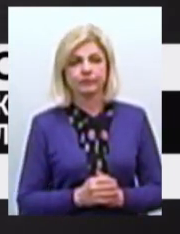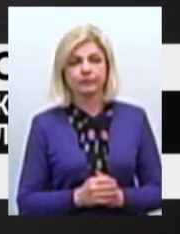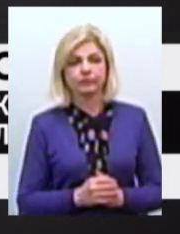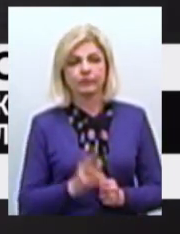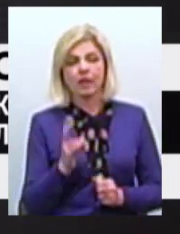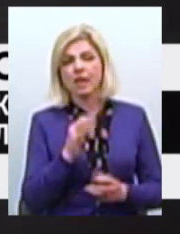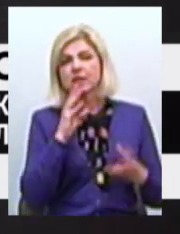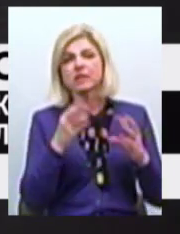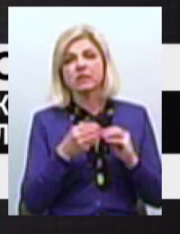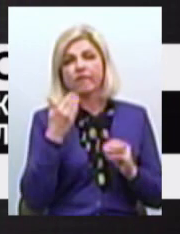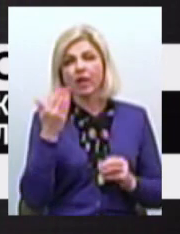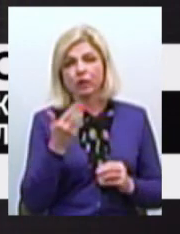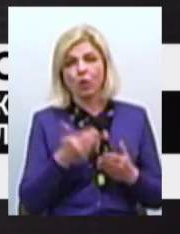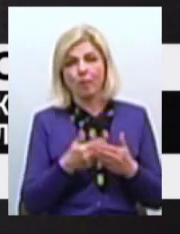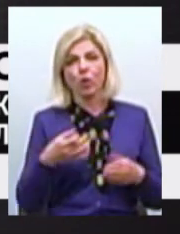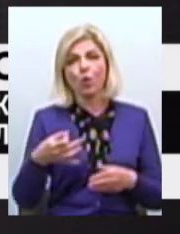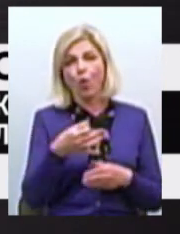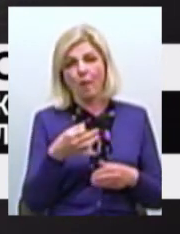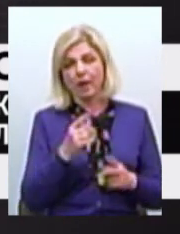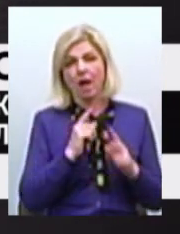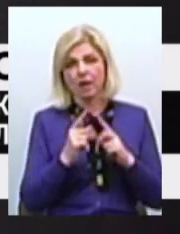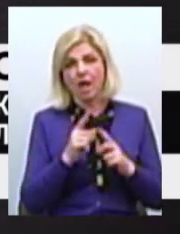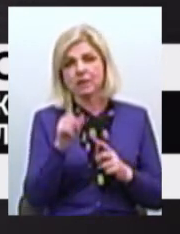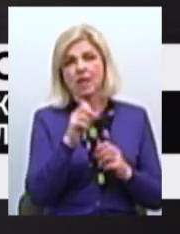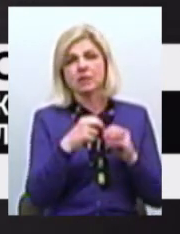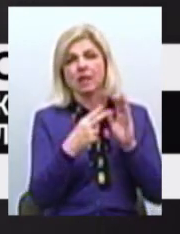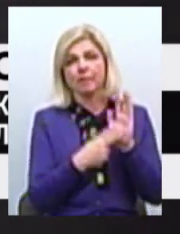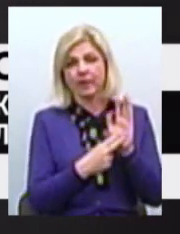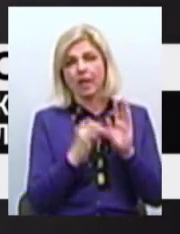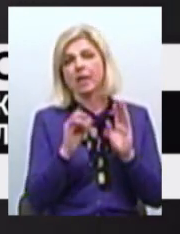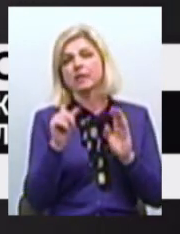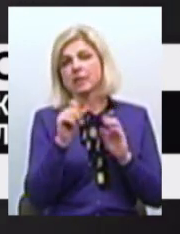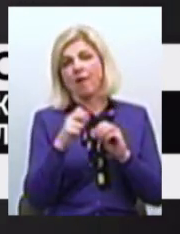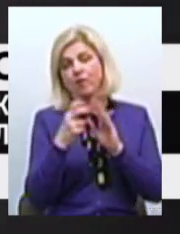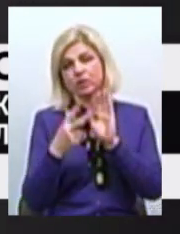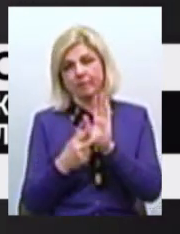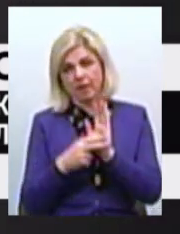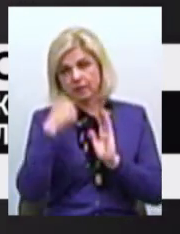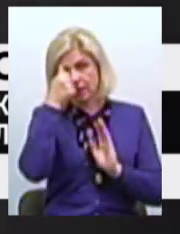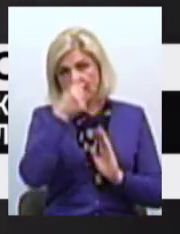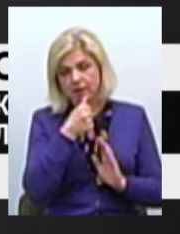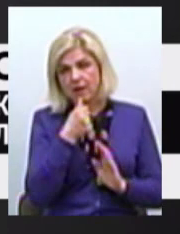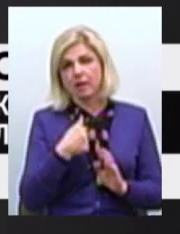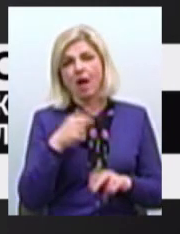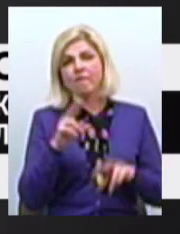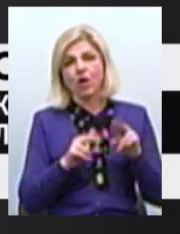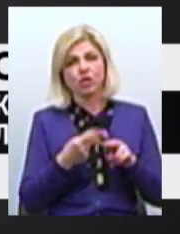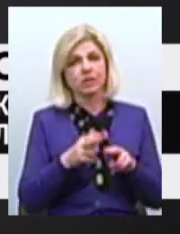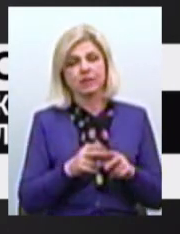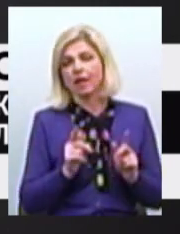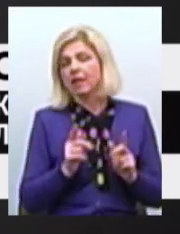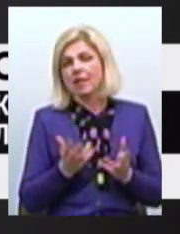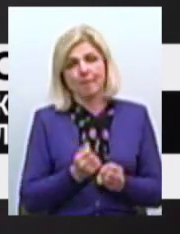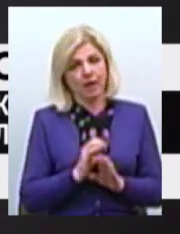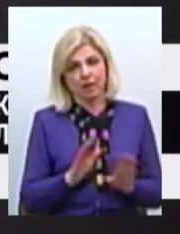Не звітувала Перед обласною радою За 17-й рік Фактично не звітувала За 18-й рік Я вважаю Що це неприйнятно Для